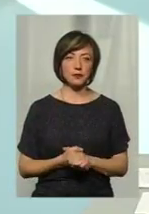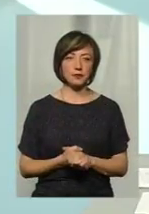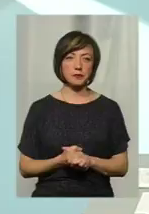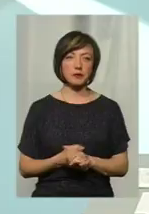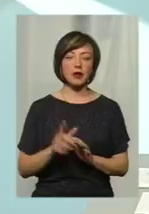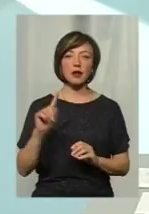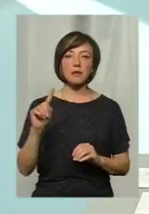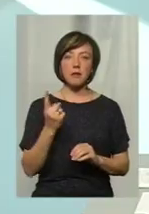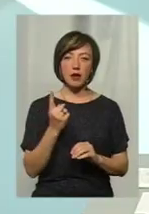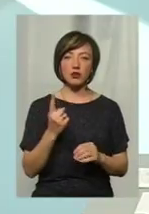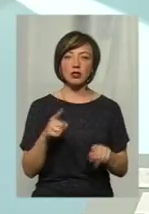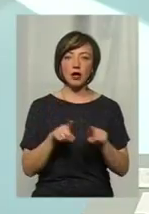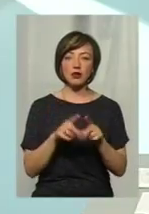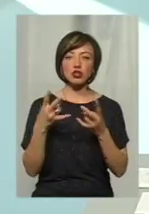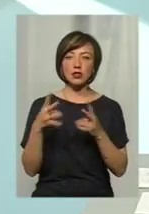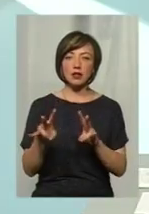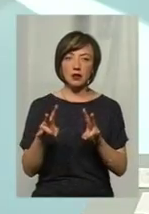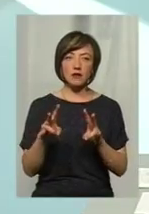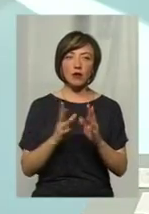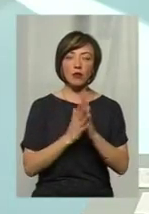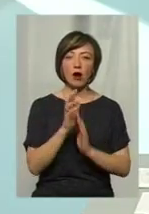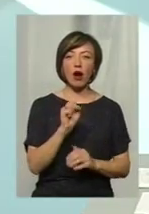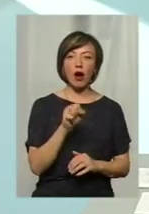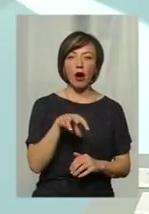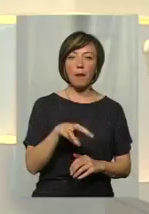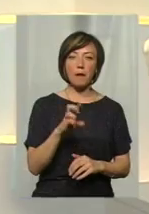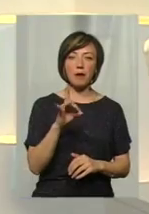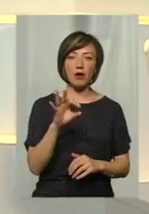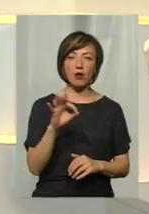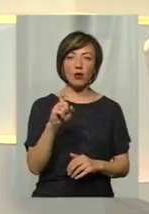Перший такий шкідливий бур'ян – це амброзія полонолиста.